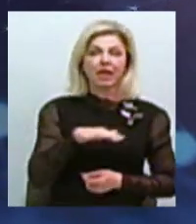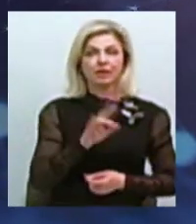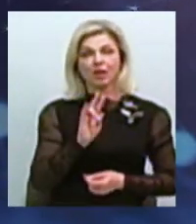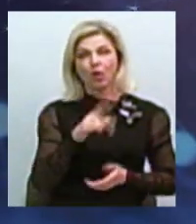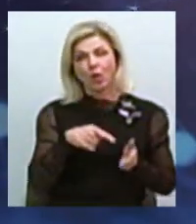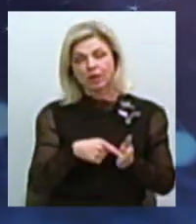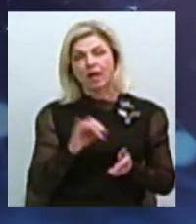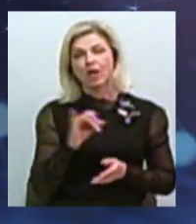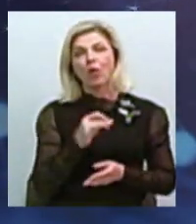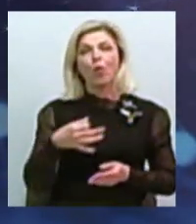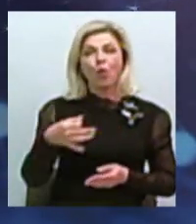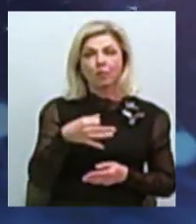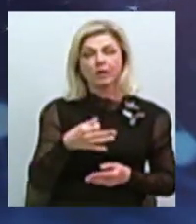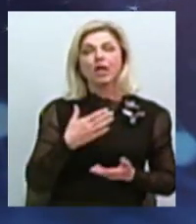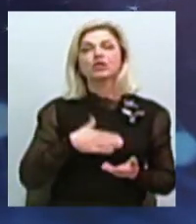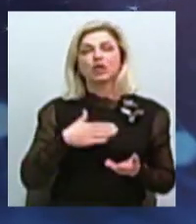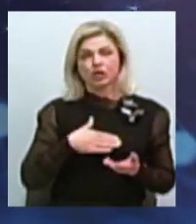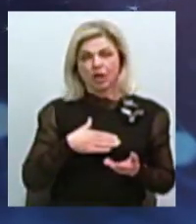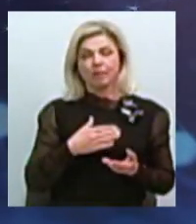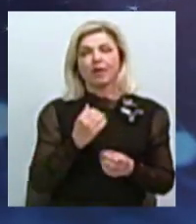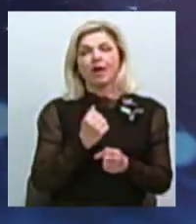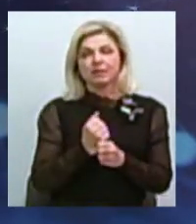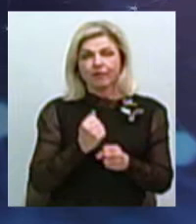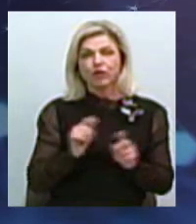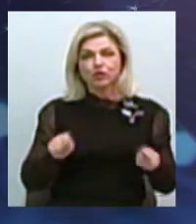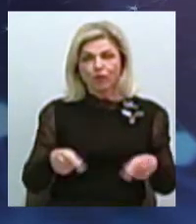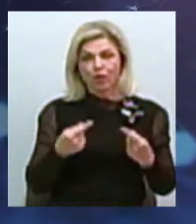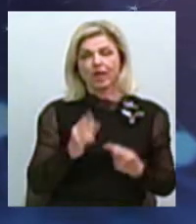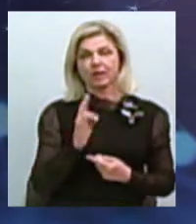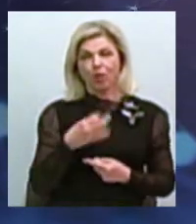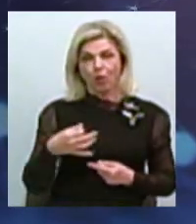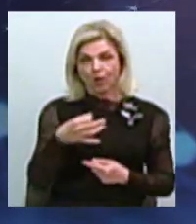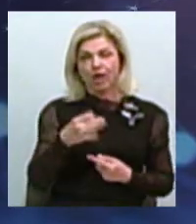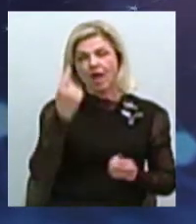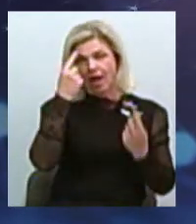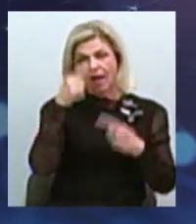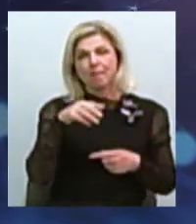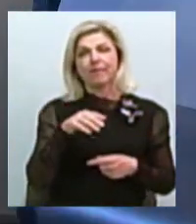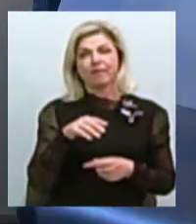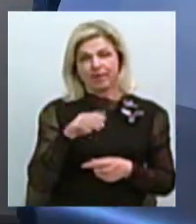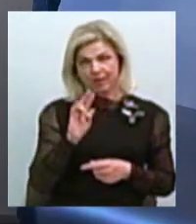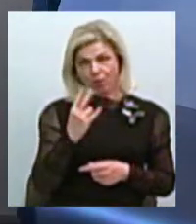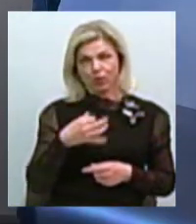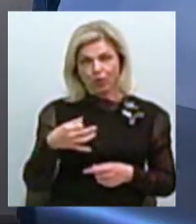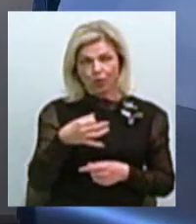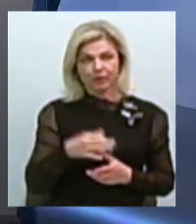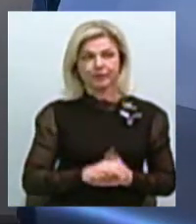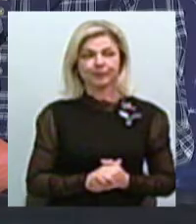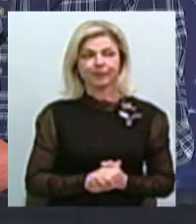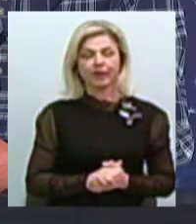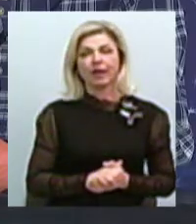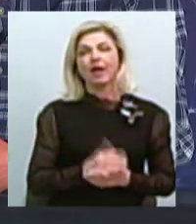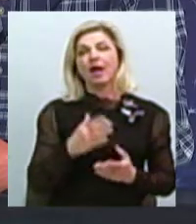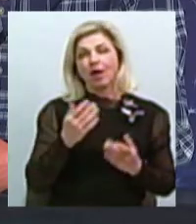чого створювалися і як розвінчати історичні міфи про Миколаївщину, говоримо з нашими гостями. Ольга Баковецька, докторка історичних